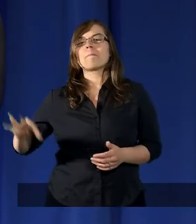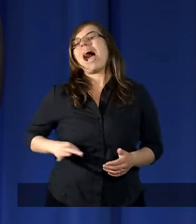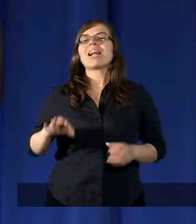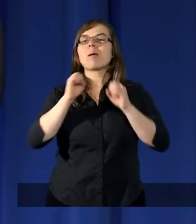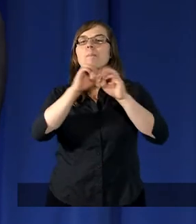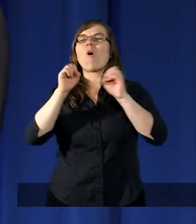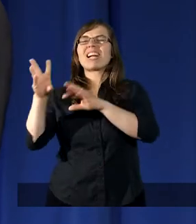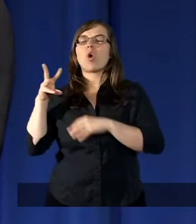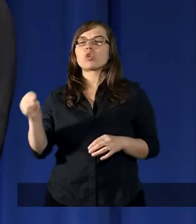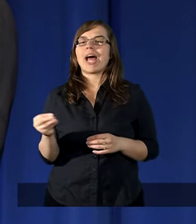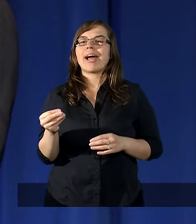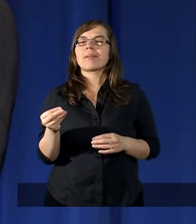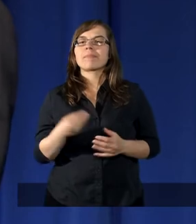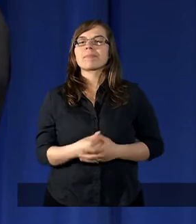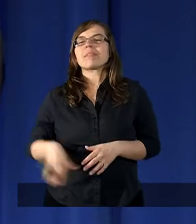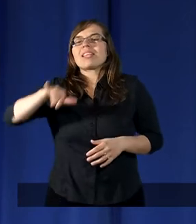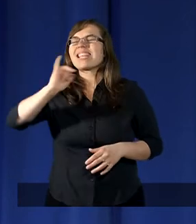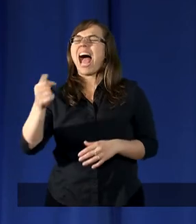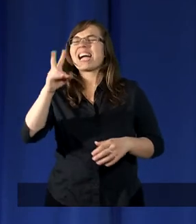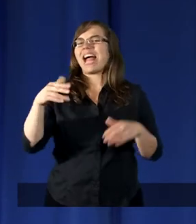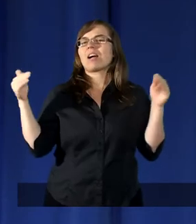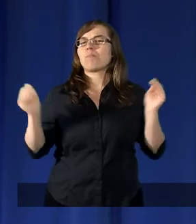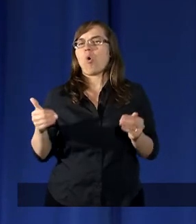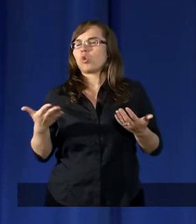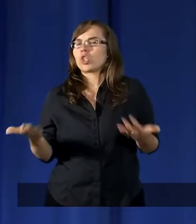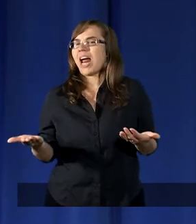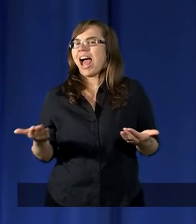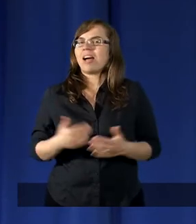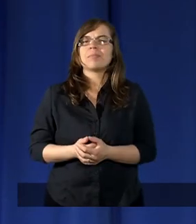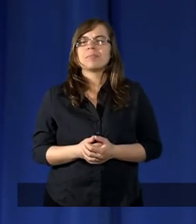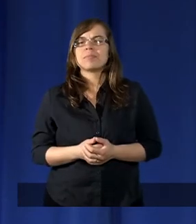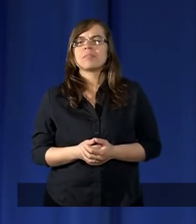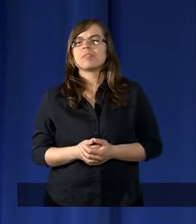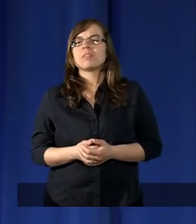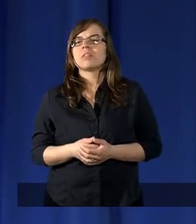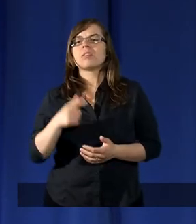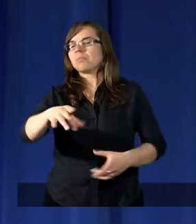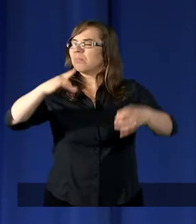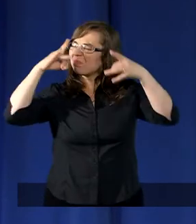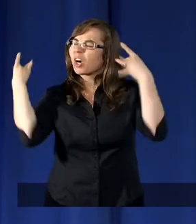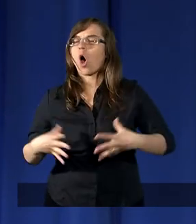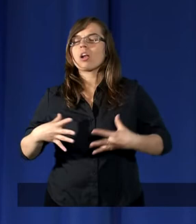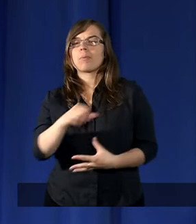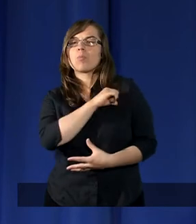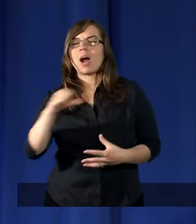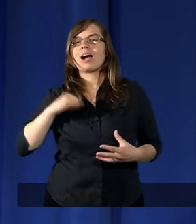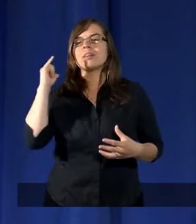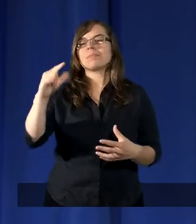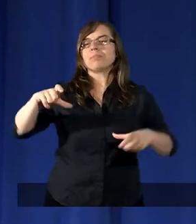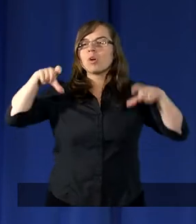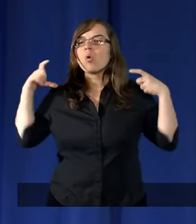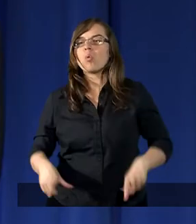profesorze, jak tak można i rozpłakała się i